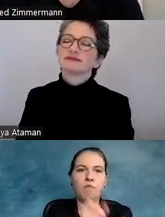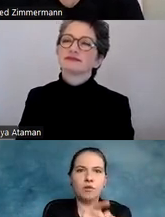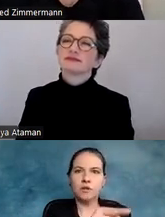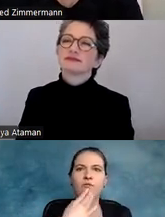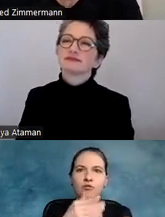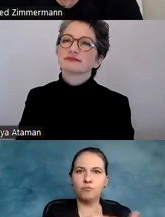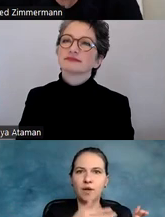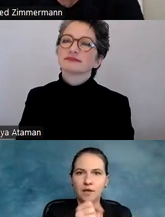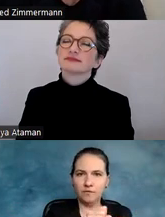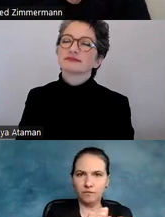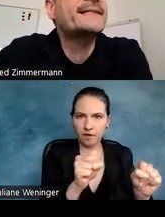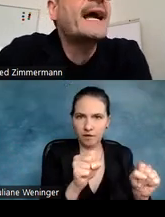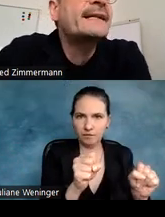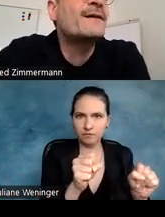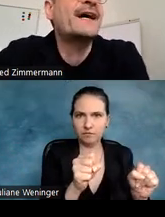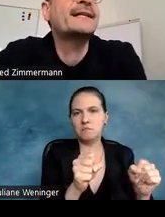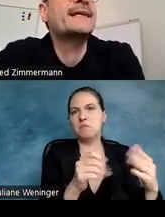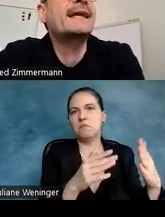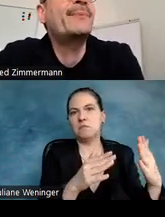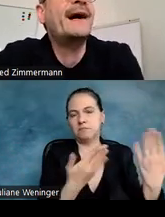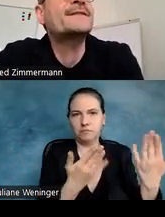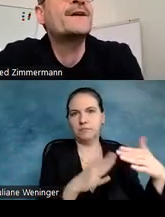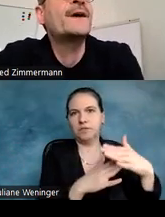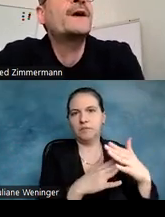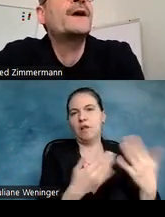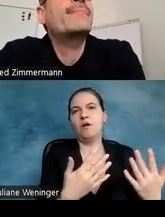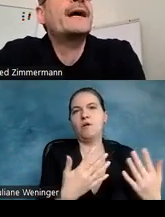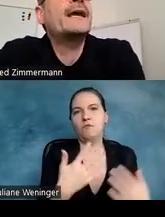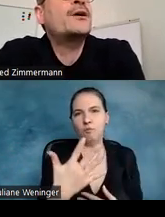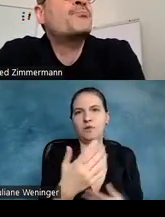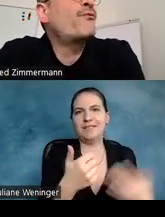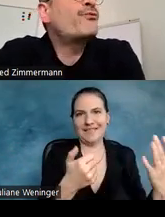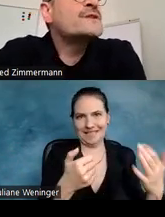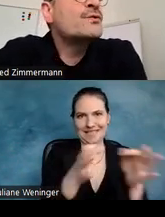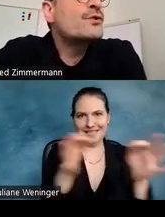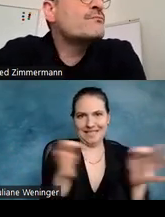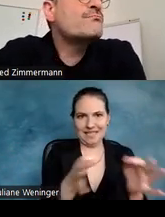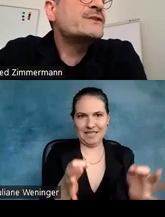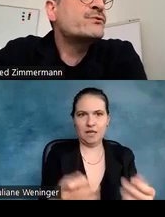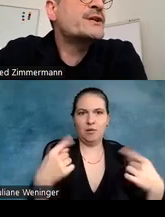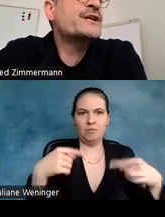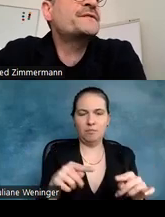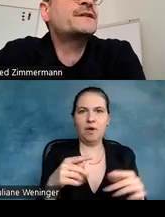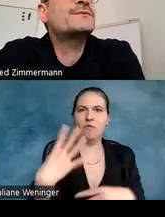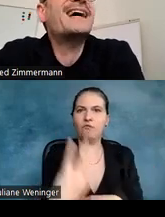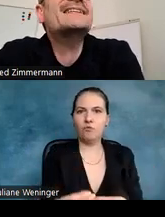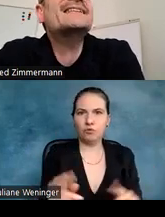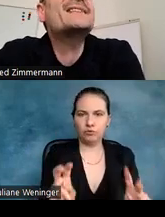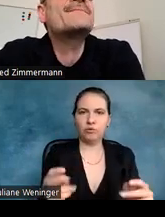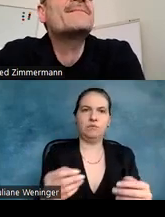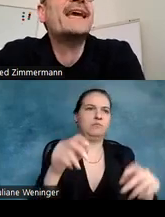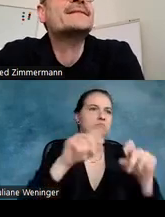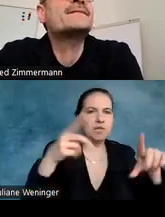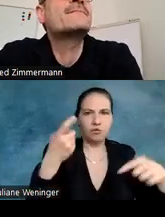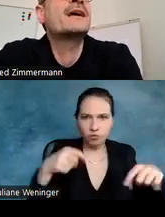man maximal 65 Zeilen auf eine Zeile packt. Bei Fußnoten, Bildunterschriften und all